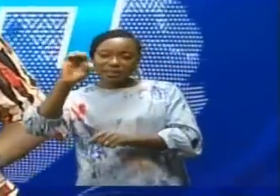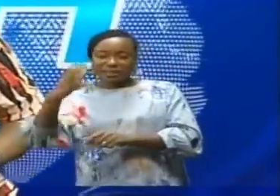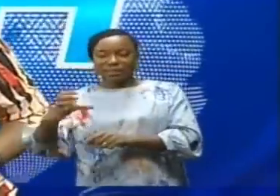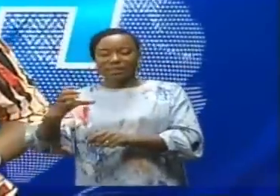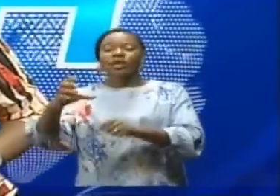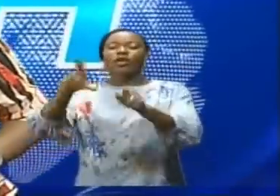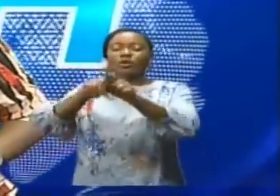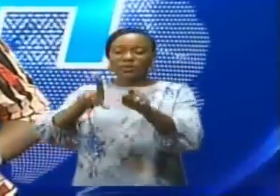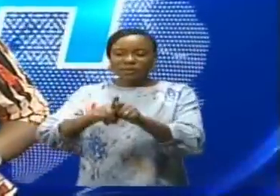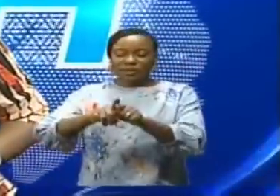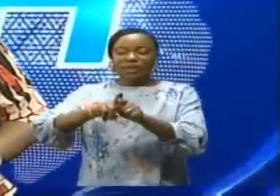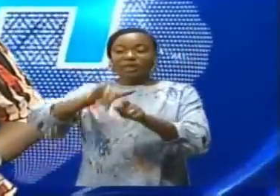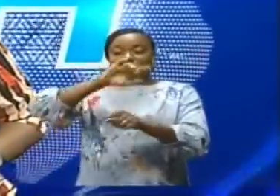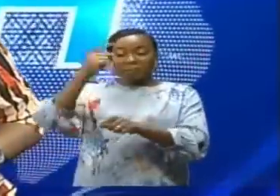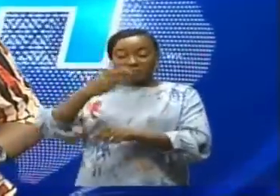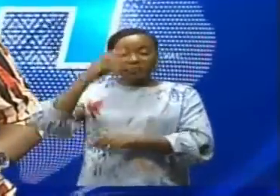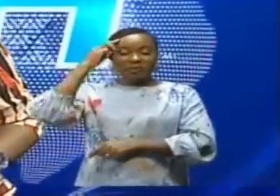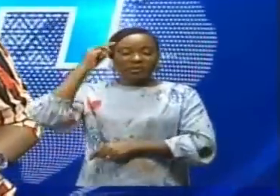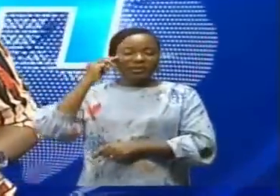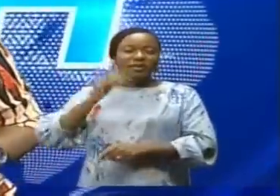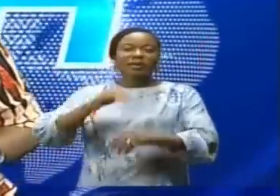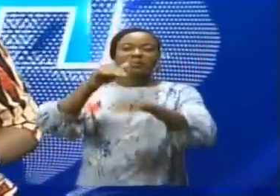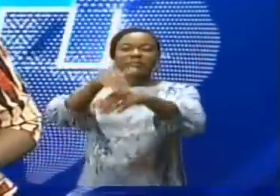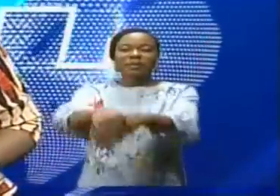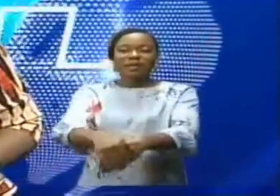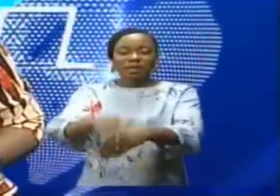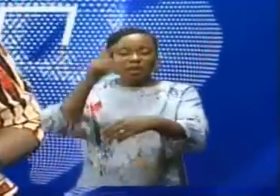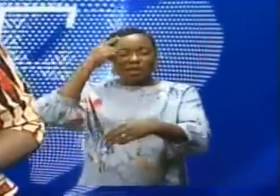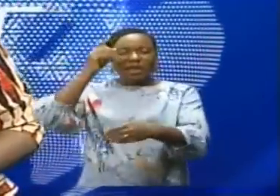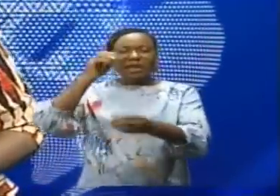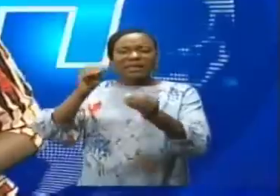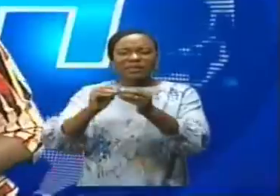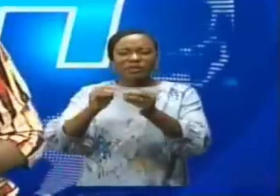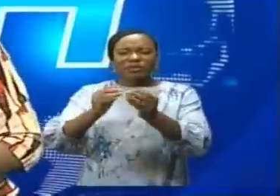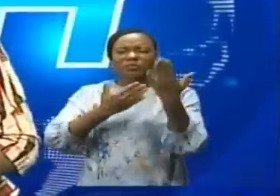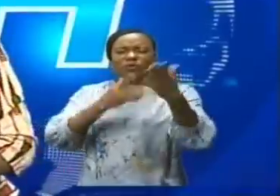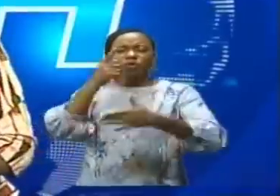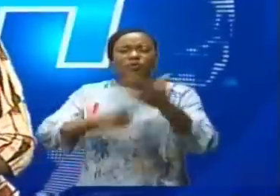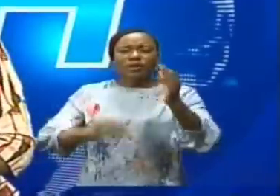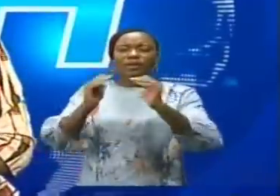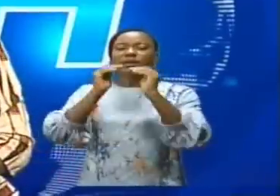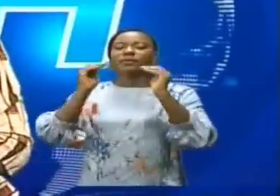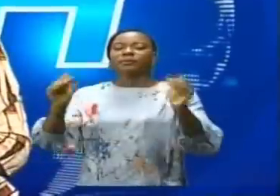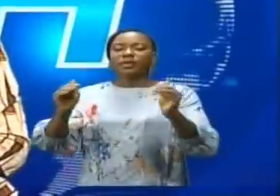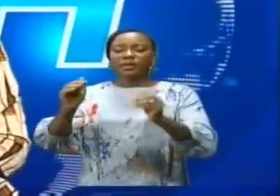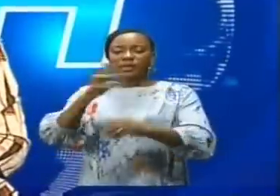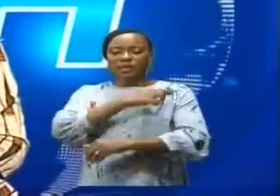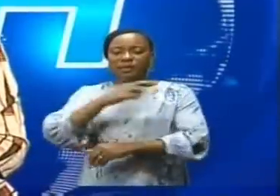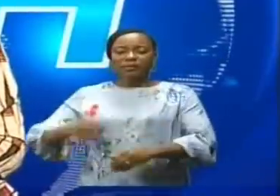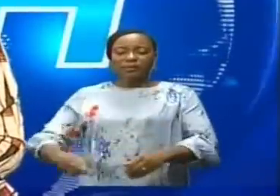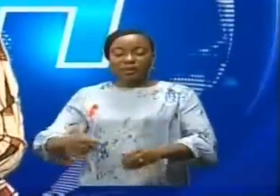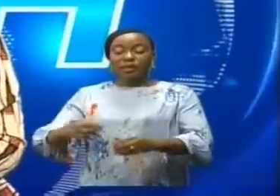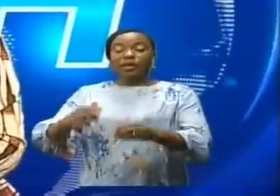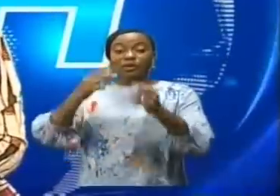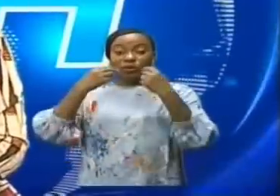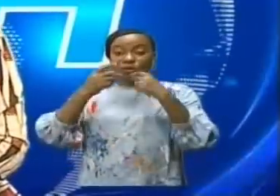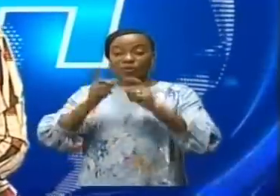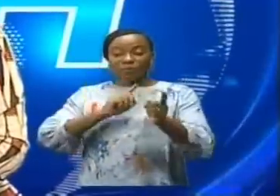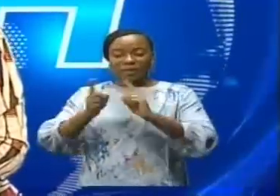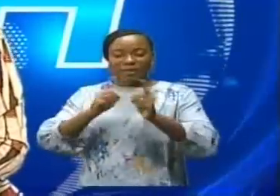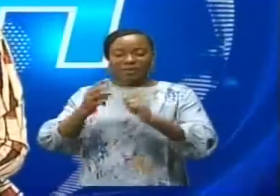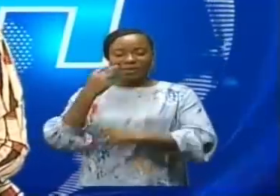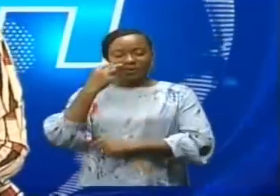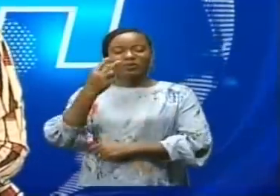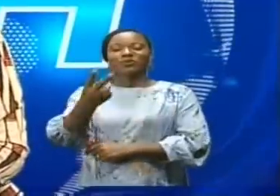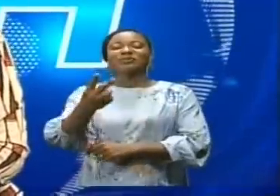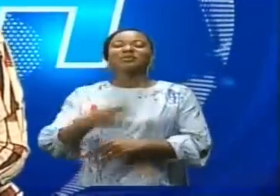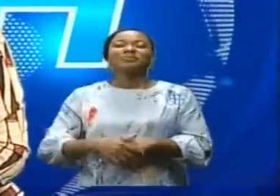Samaloukonde participe à ces sommets qui tablent sur la paix en République démocratique du Congo. Reportage, patiton d'en vous